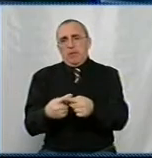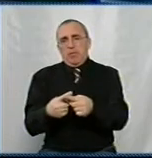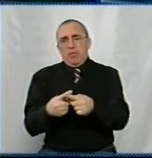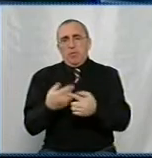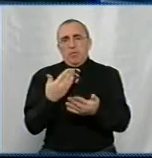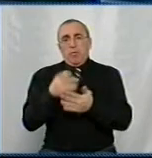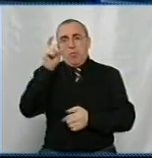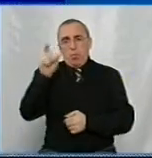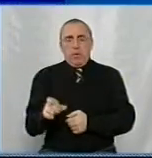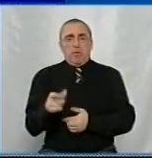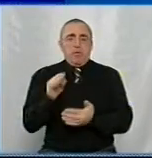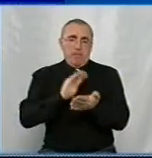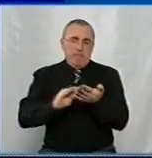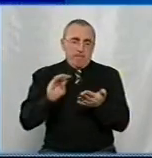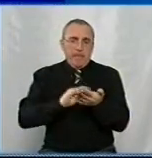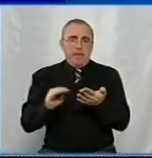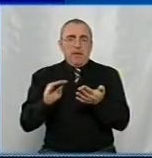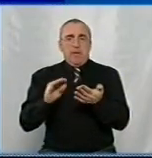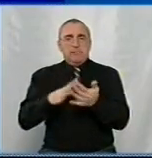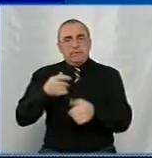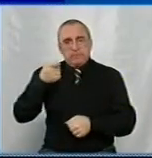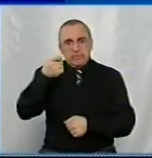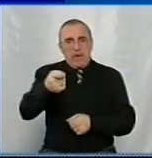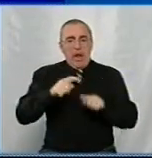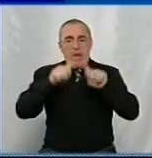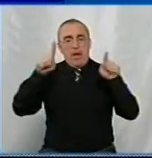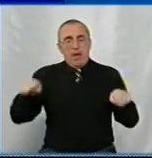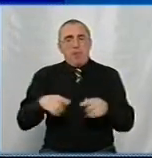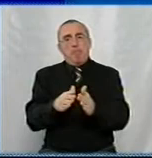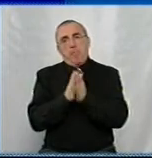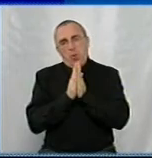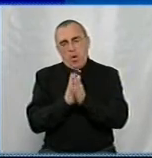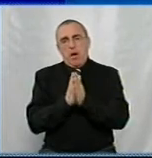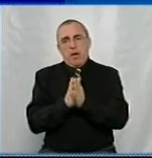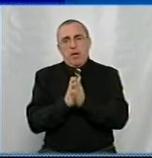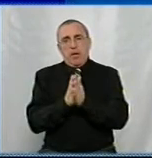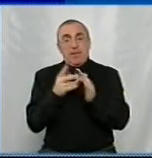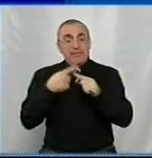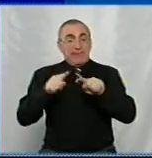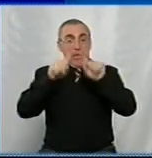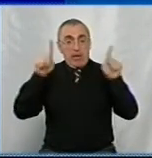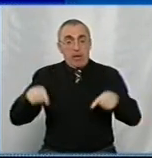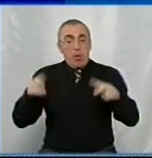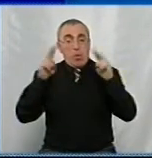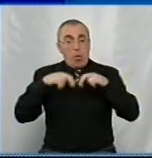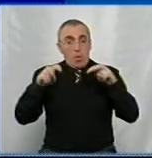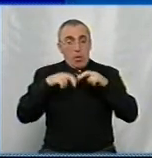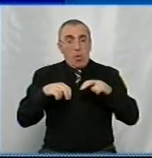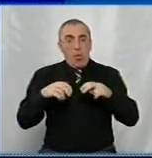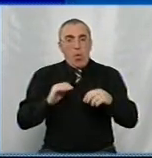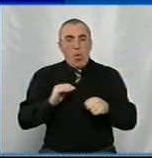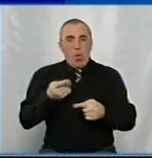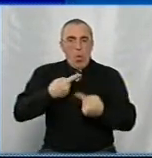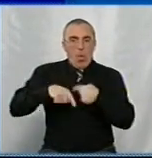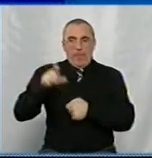ідемо, людина пише заяву листа з проханням. Ці листи розглядує у нас комерційний